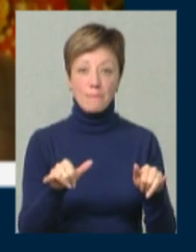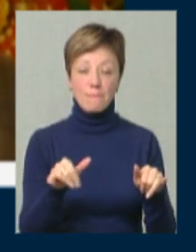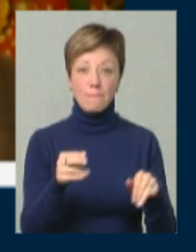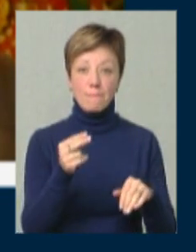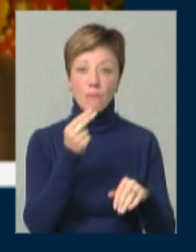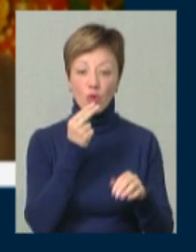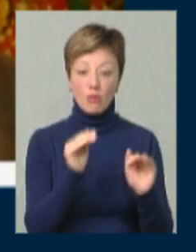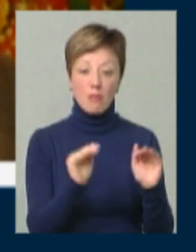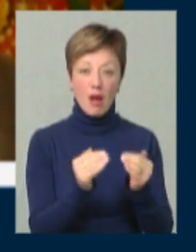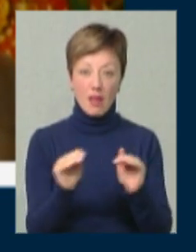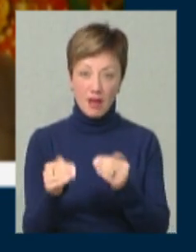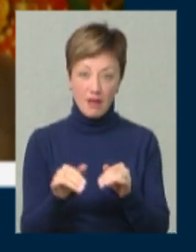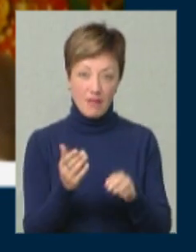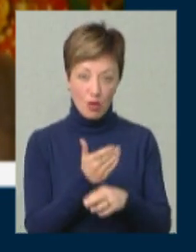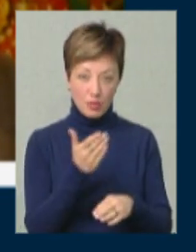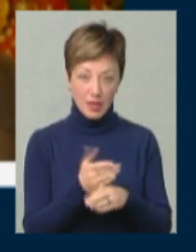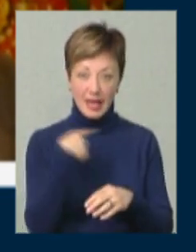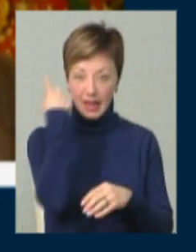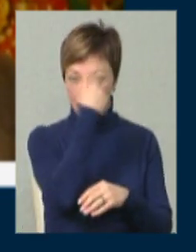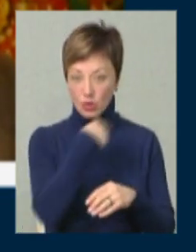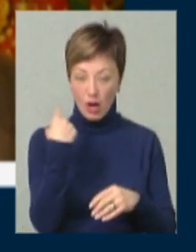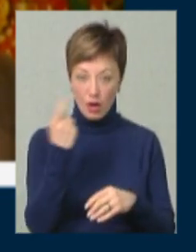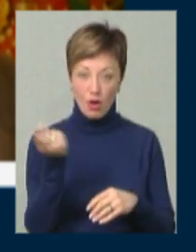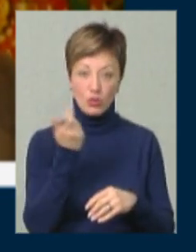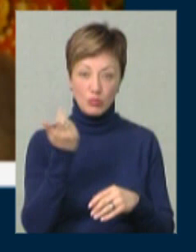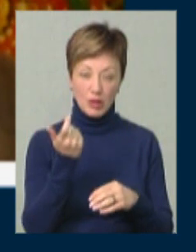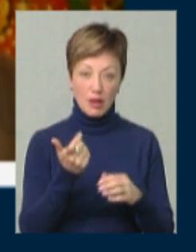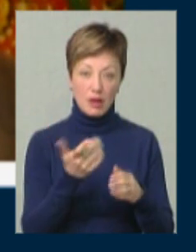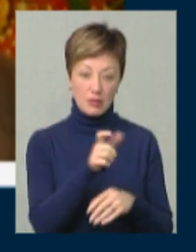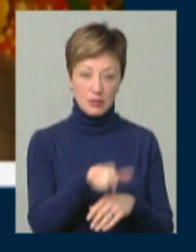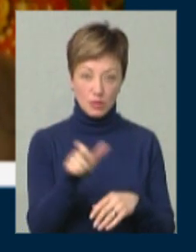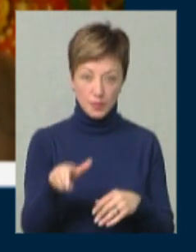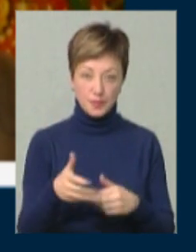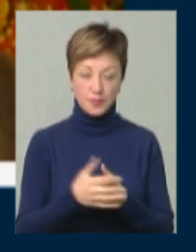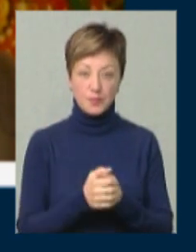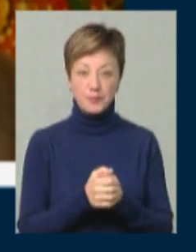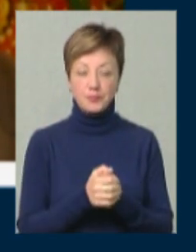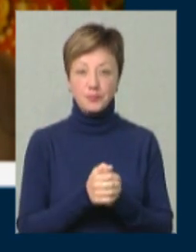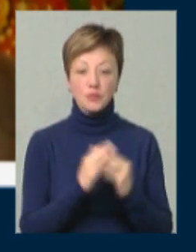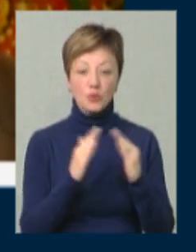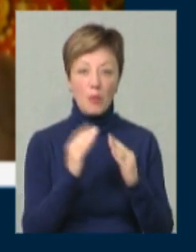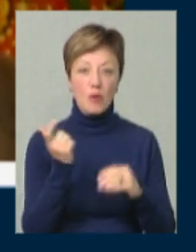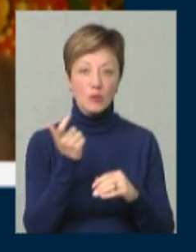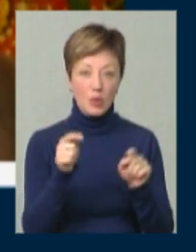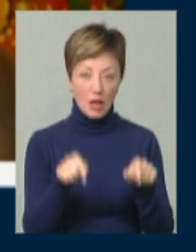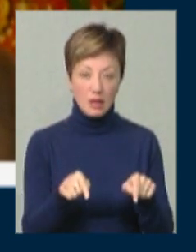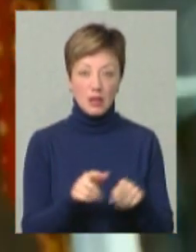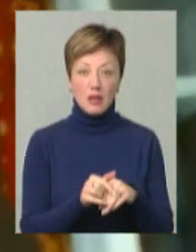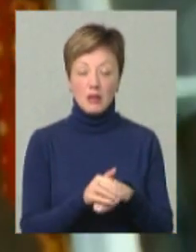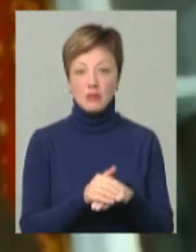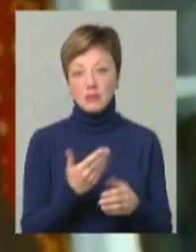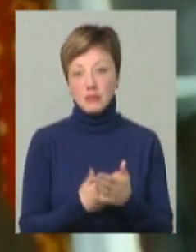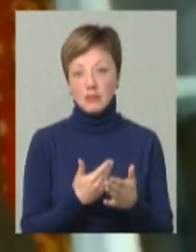у малих виробників, тобто у індивідуальних фізичних осіб, у індивідуальних домогосподарствах. Ну